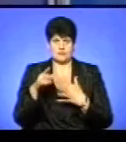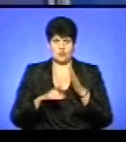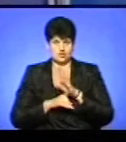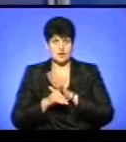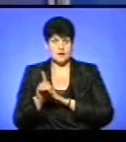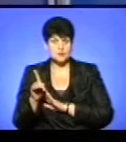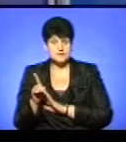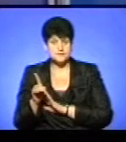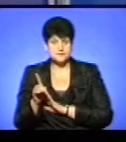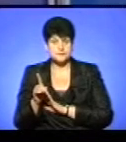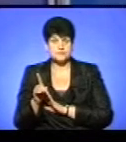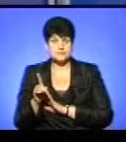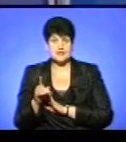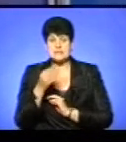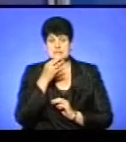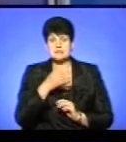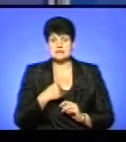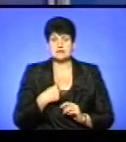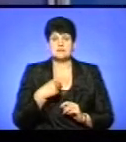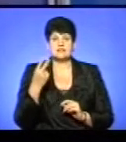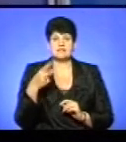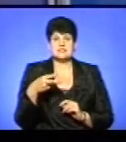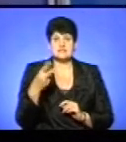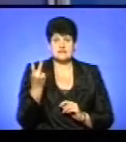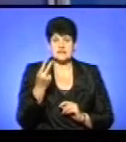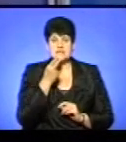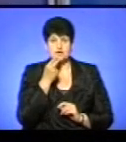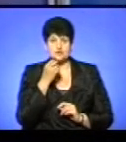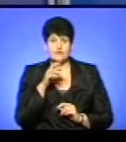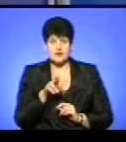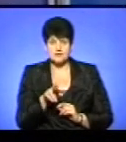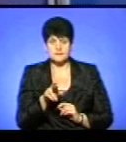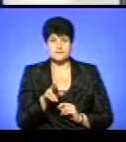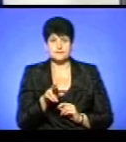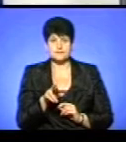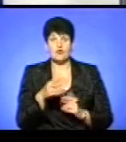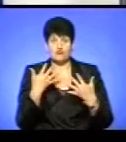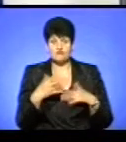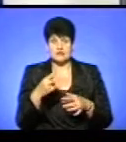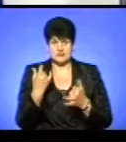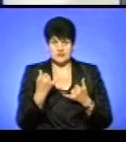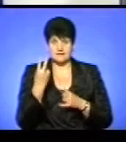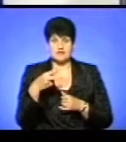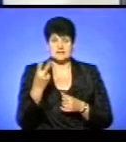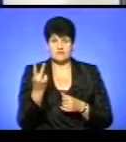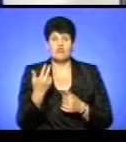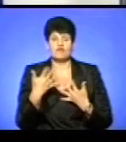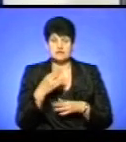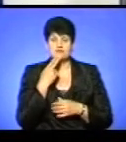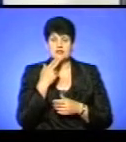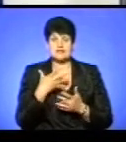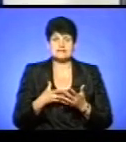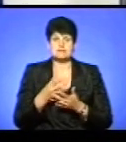і сказали нам, що 22 за харчування. А вже тепер 22? Вже в червні, заплатили